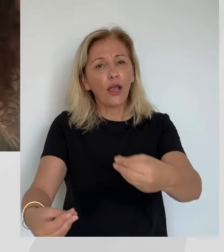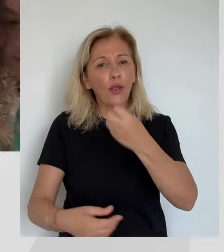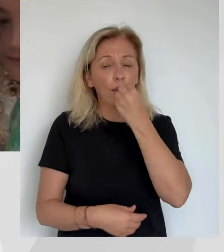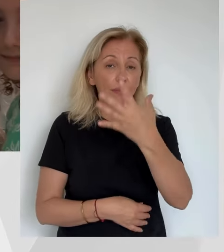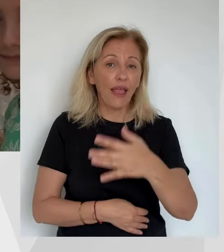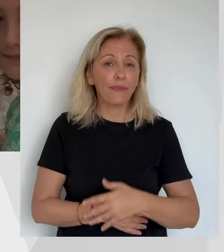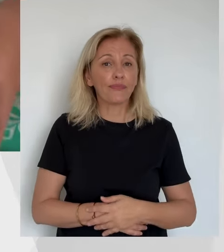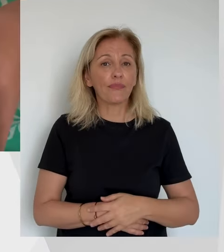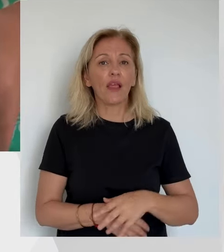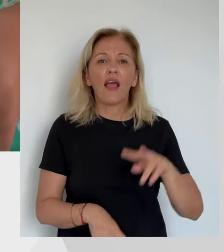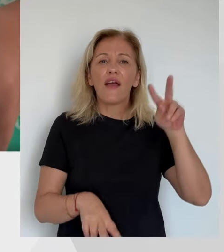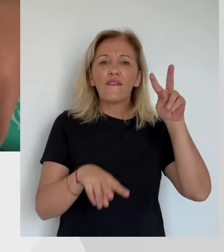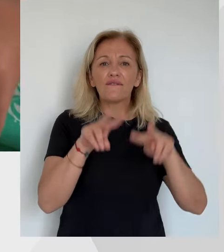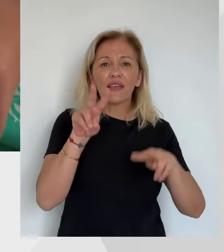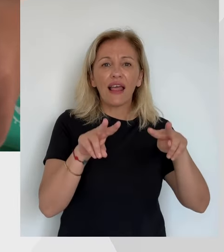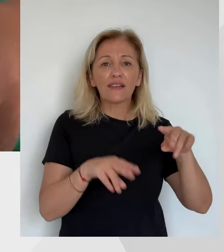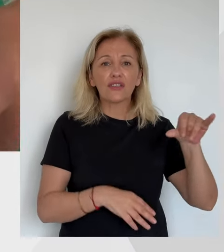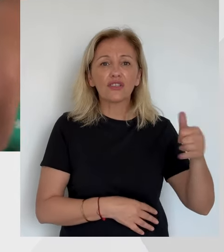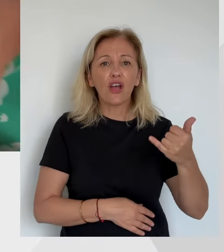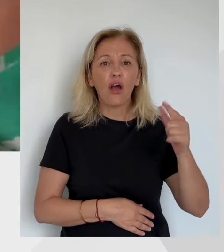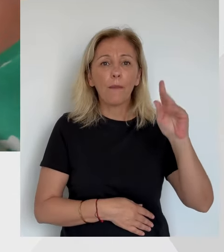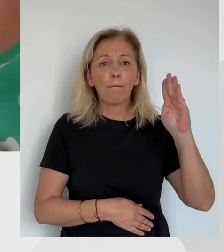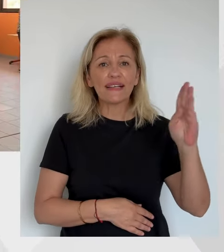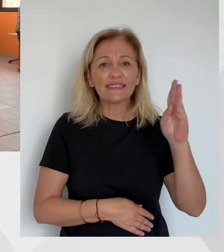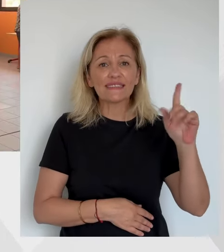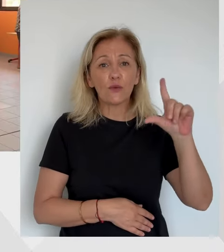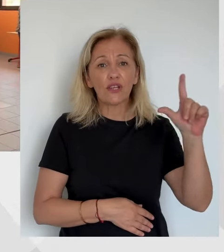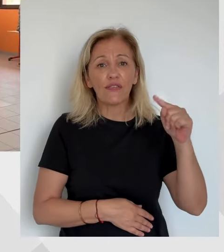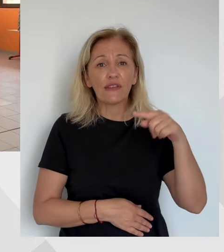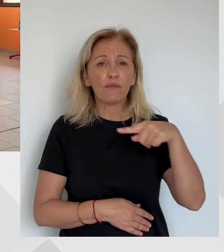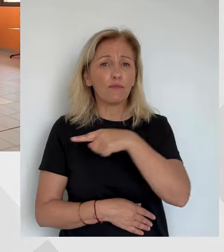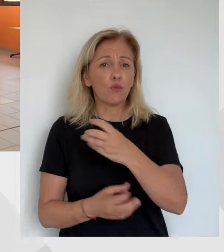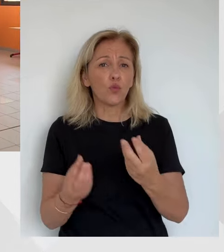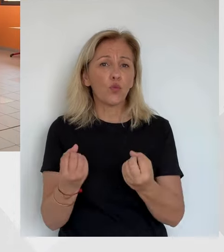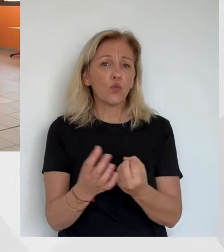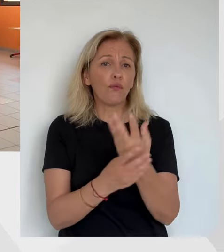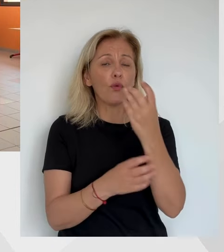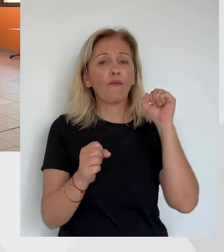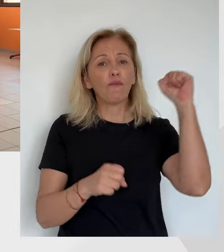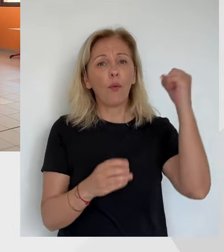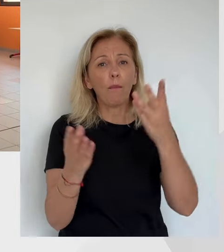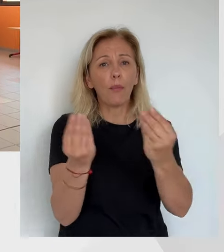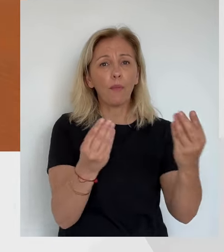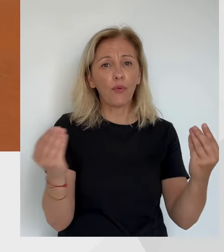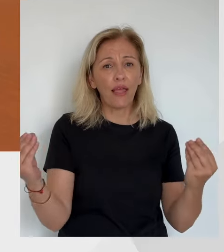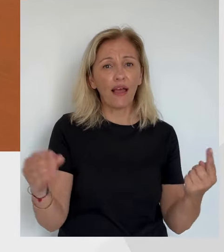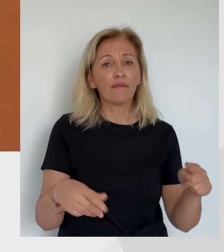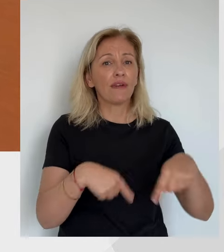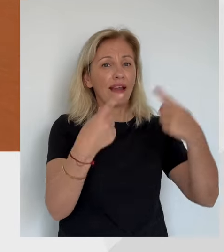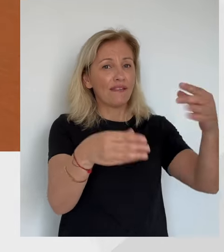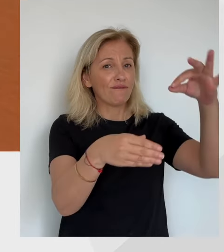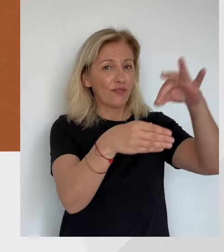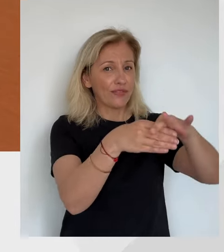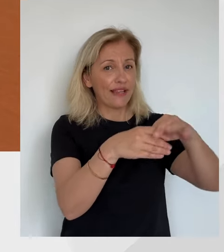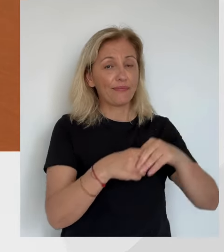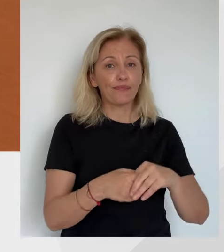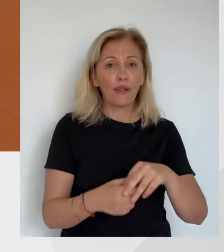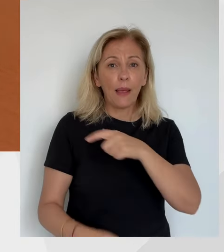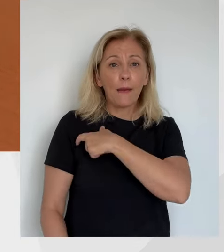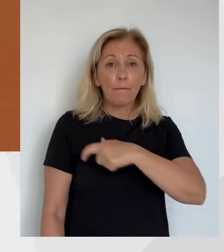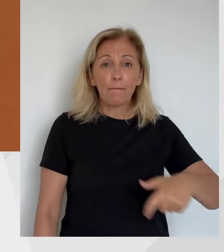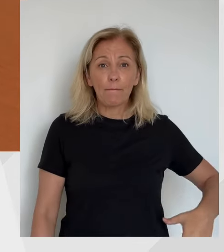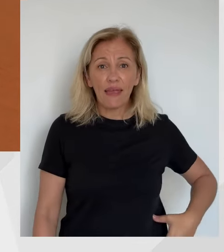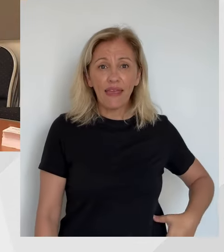-Île, le représentant du nouveau Front Populaire, Jean-Baptiste Louchon, s'est également rendu au bureau de vote du Roupionne. Le maire de la commune en a